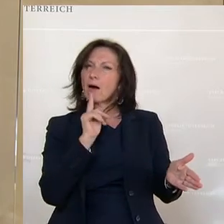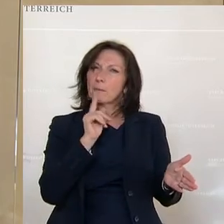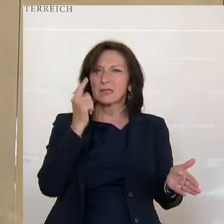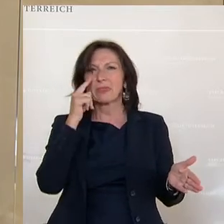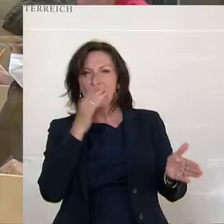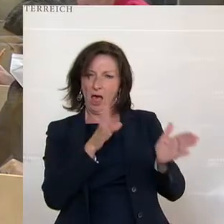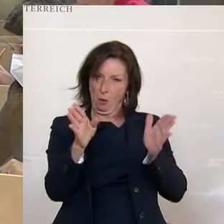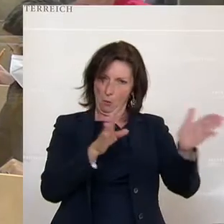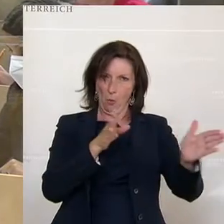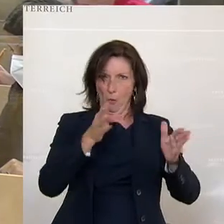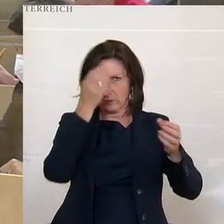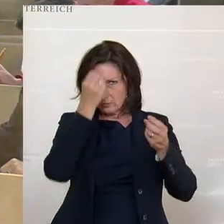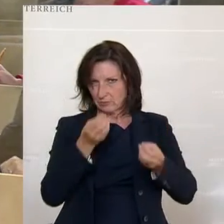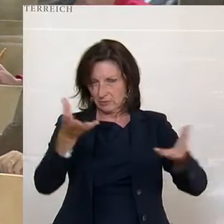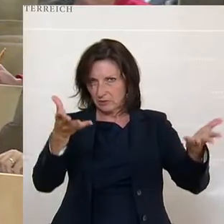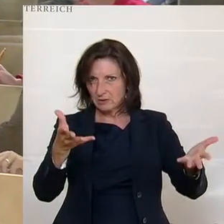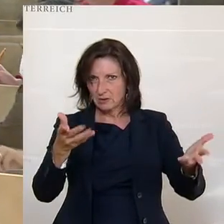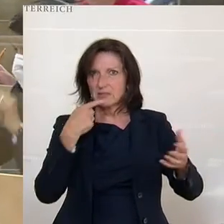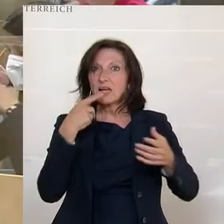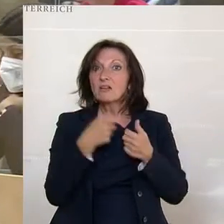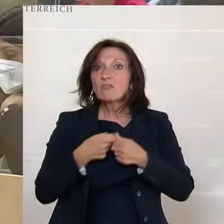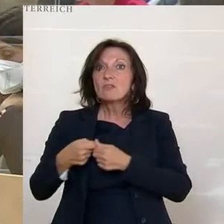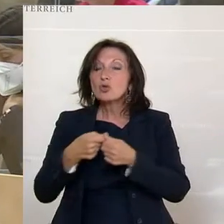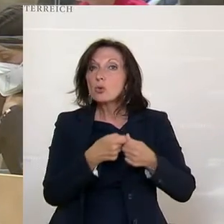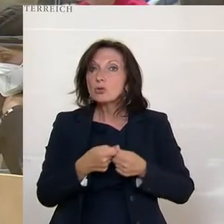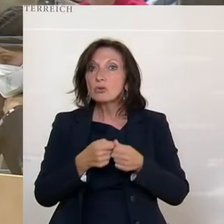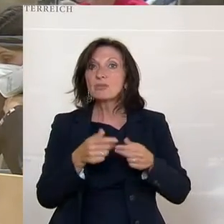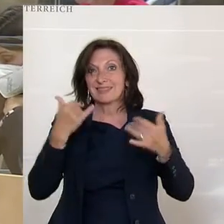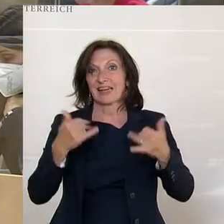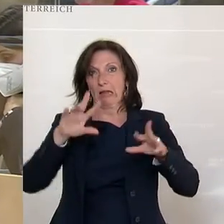NEOS. Liebe Kolleginnen und Kollegen, wenn wir schon von Schulterschluss reden, reden wir auch von Wien.